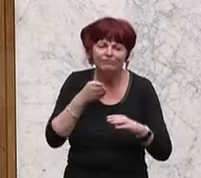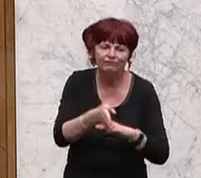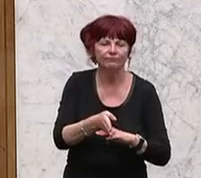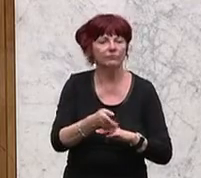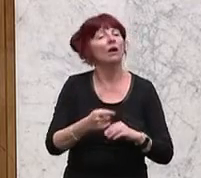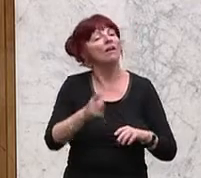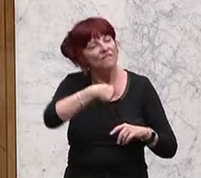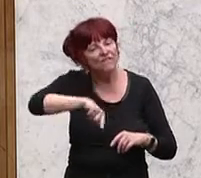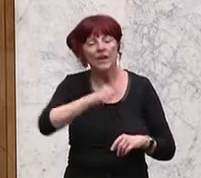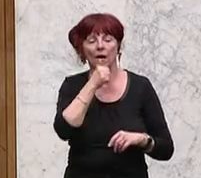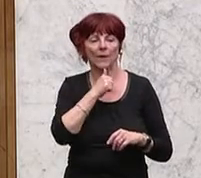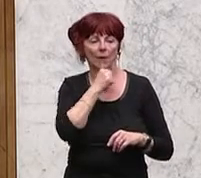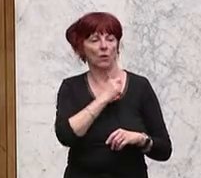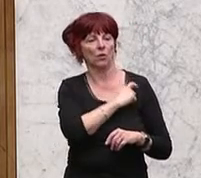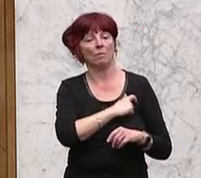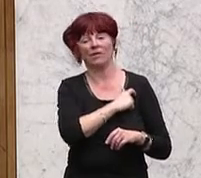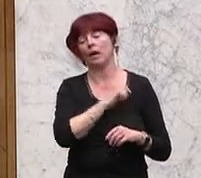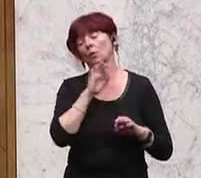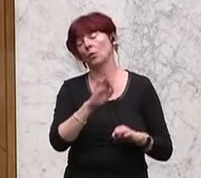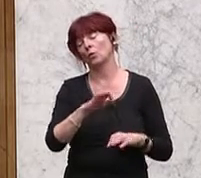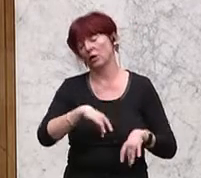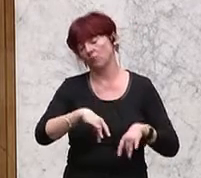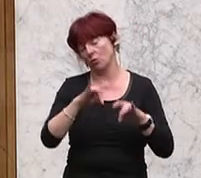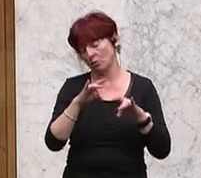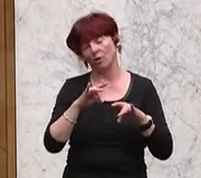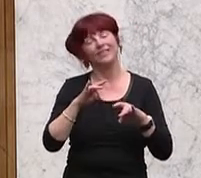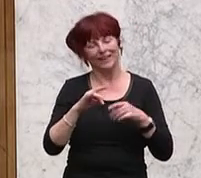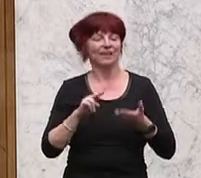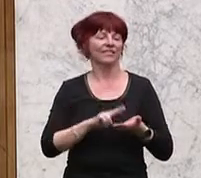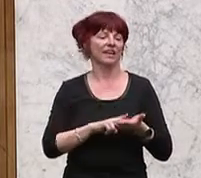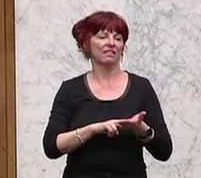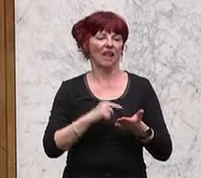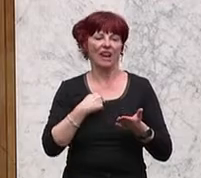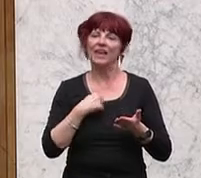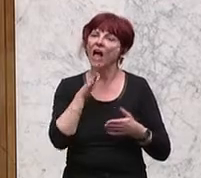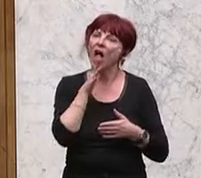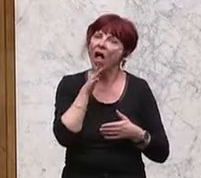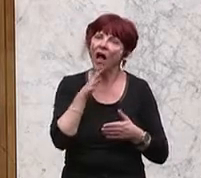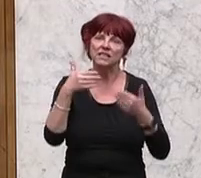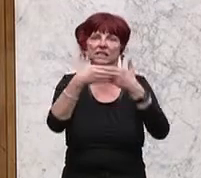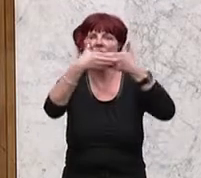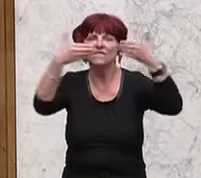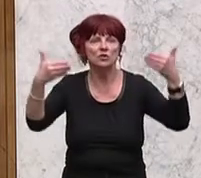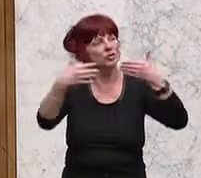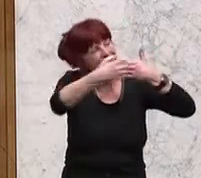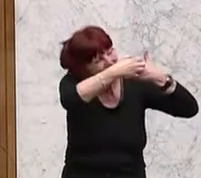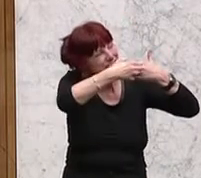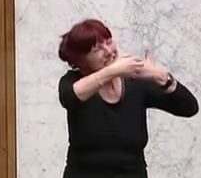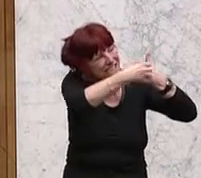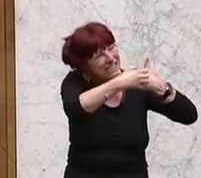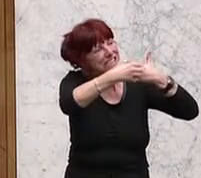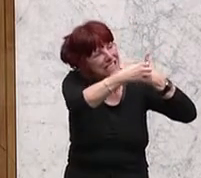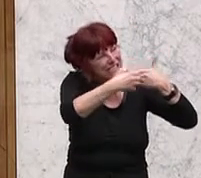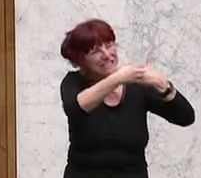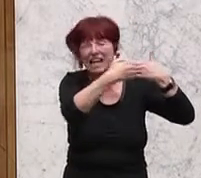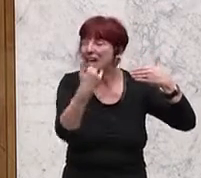gibt. Ich habe es immer gehasst, das depperte Ding mühsam von der Windschutzscheibe herunter zu krotzen, habe mich jedes Mal